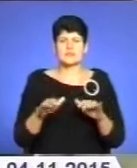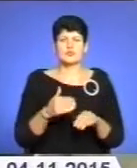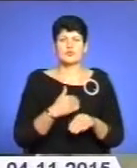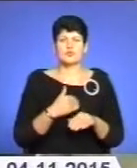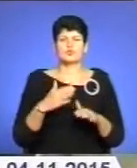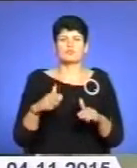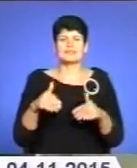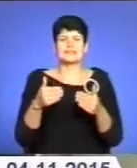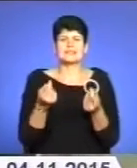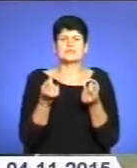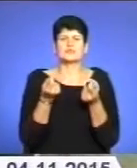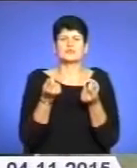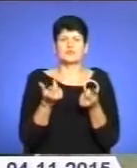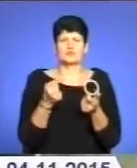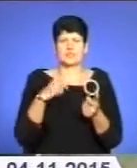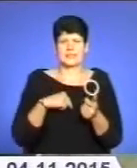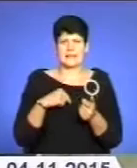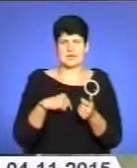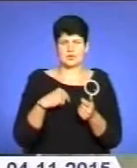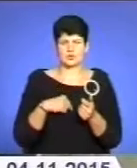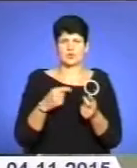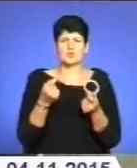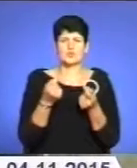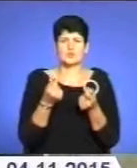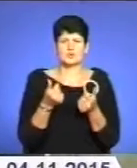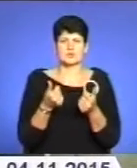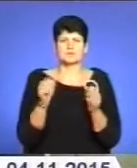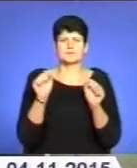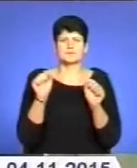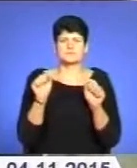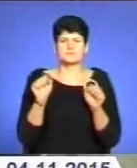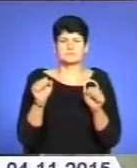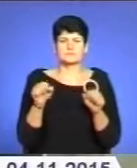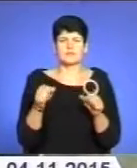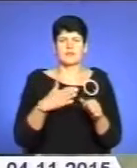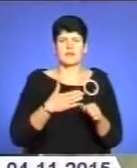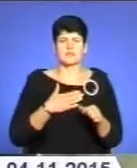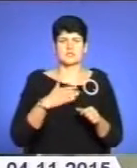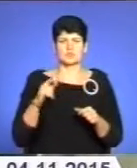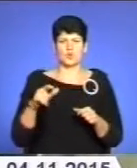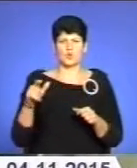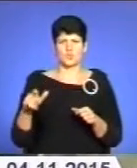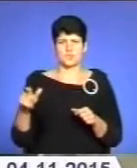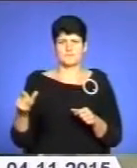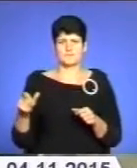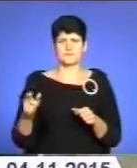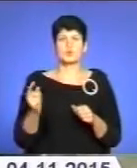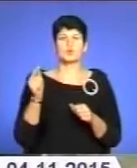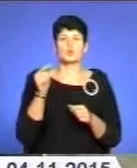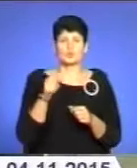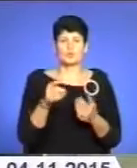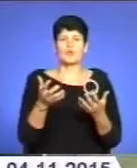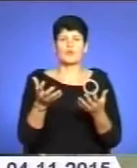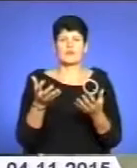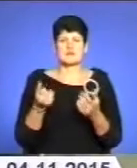надати трошки настрою, трошки наснаги нашим людям. Тому взяли